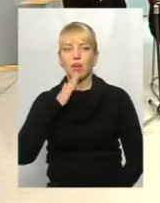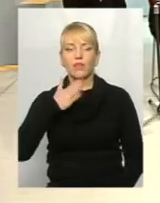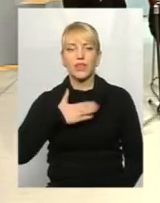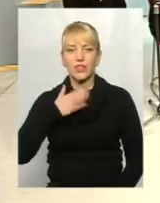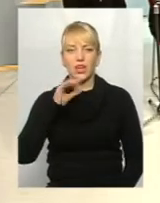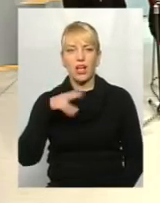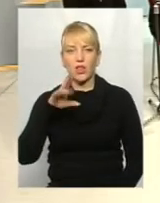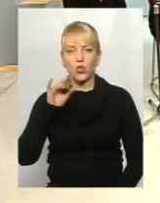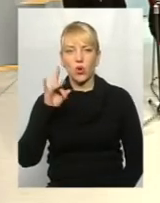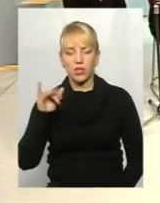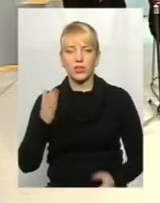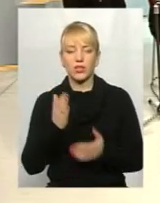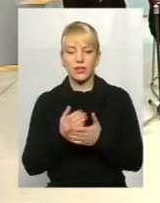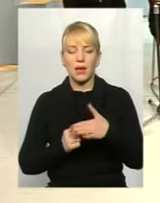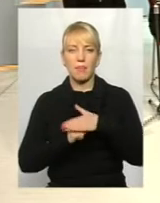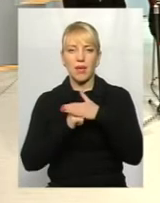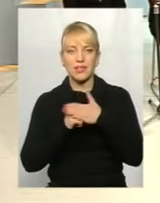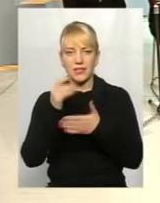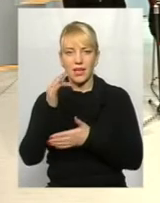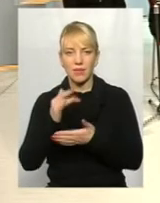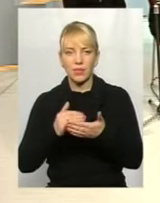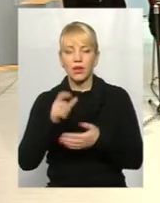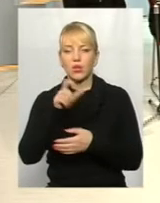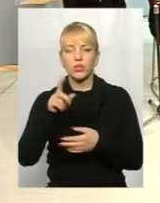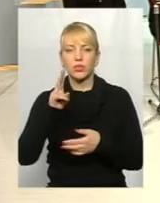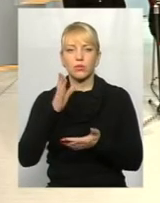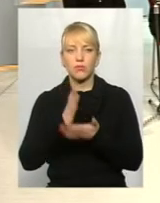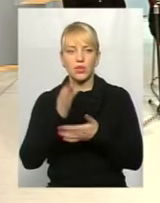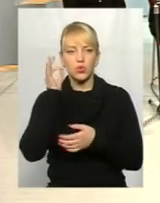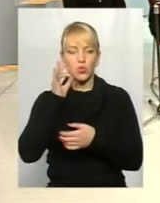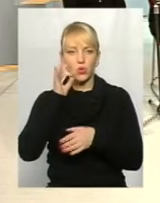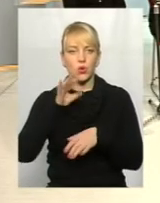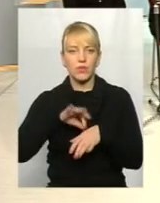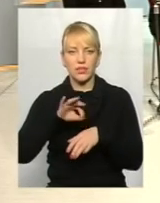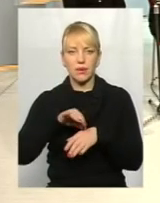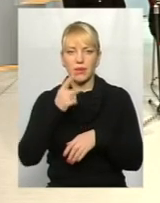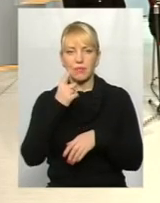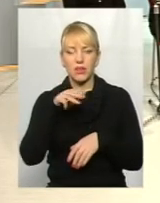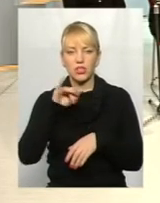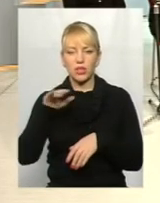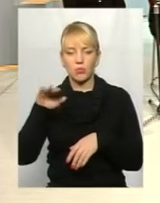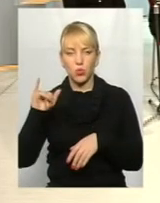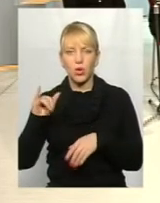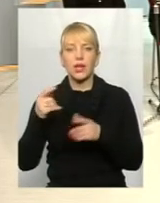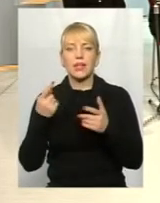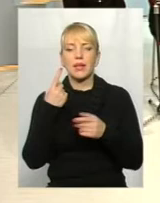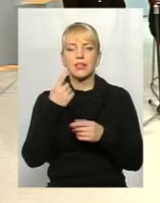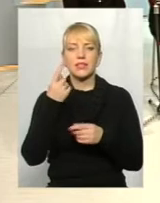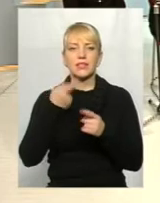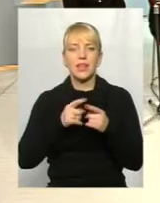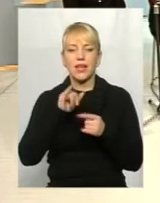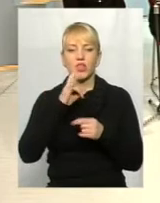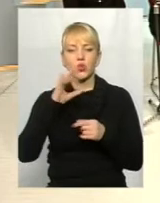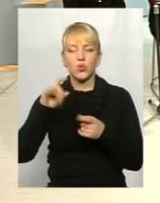є база, реєстр пацієнтів, які мають цукровий діабет першого типу, тобто інсулін залежний. Ці всі пацієнти